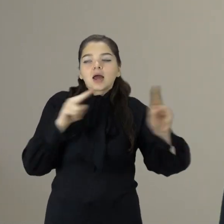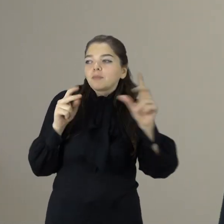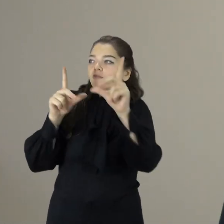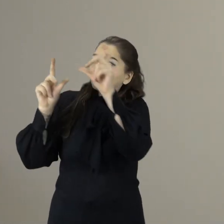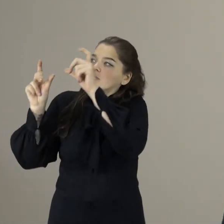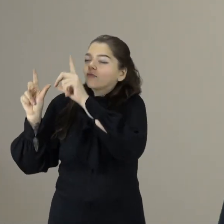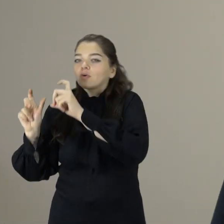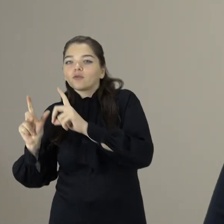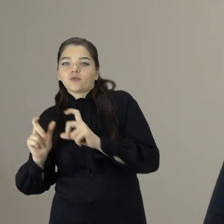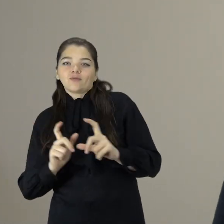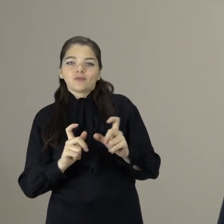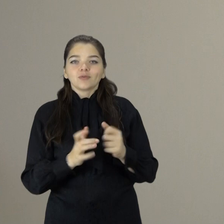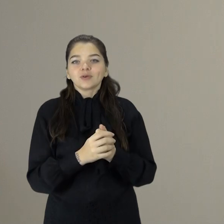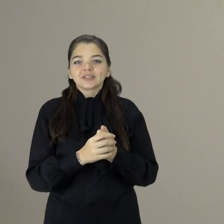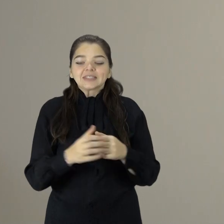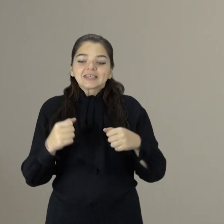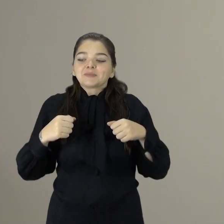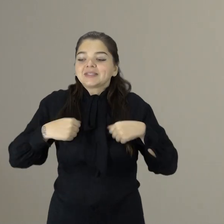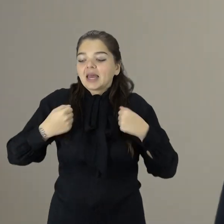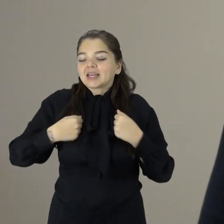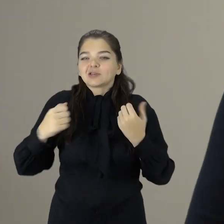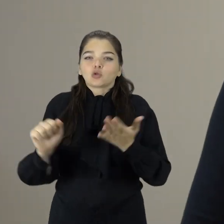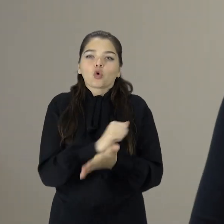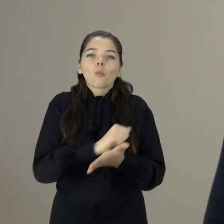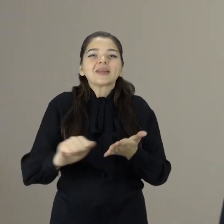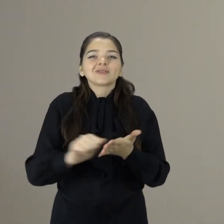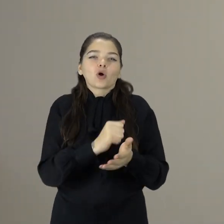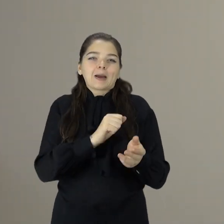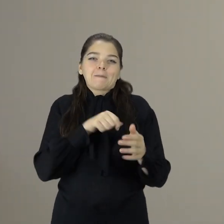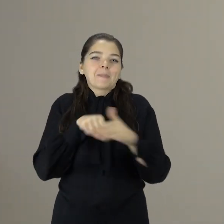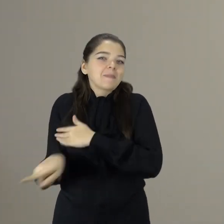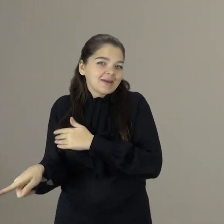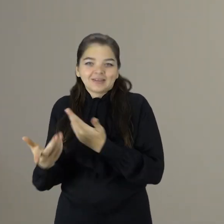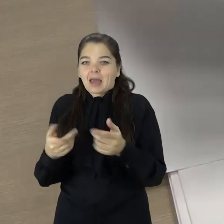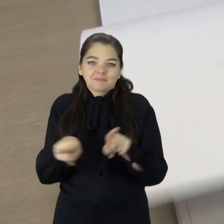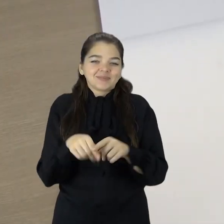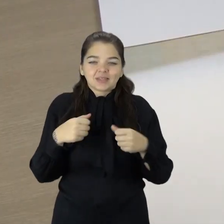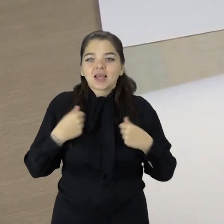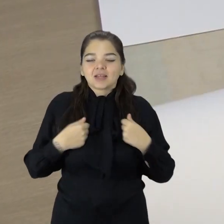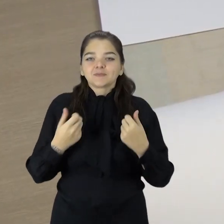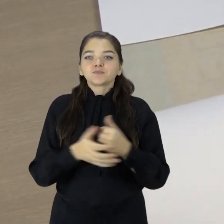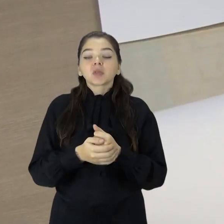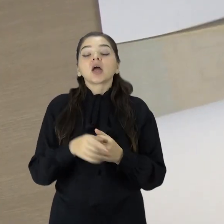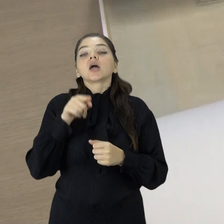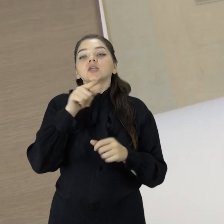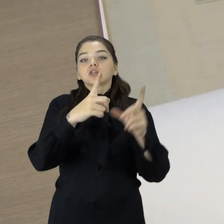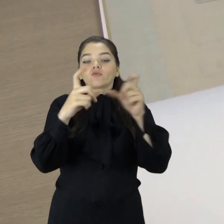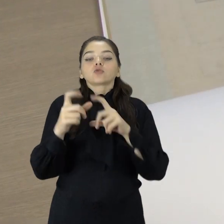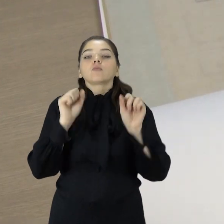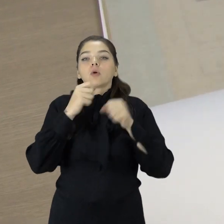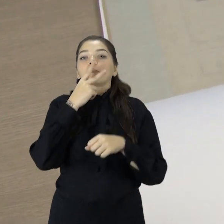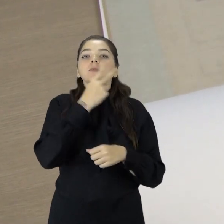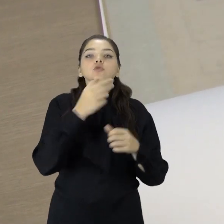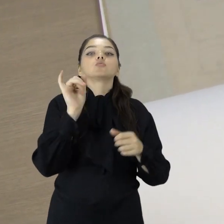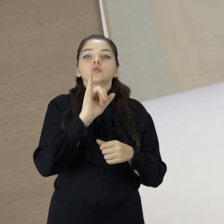perkeldami juos į fotografiją ir taip mes tenkdamėsi pabėgti nuo to dokumentalumo. Ir nors suskaitmenintas fotografijas